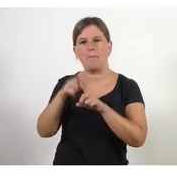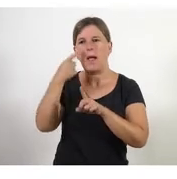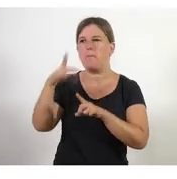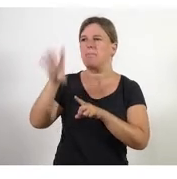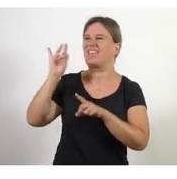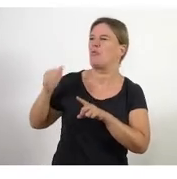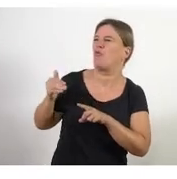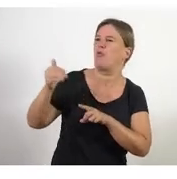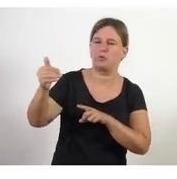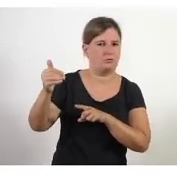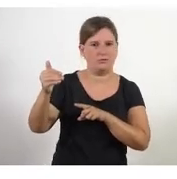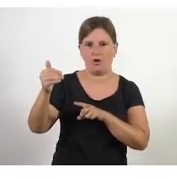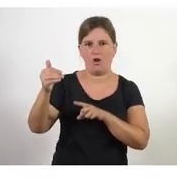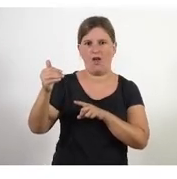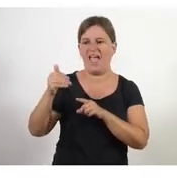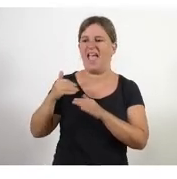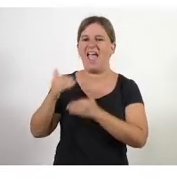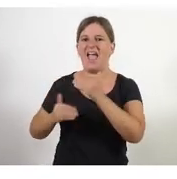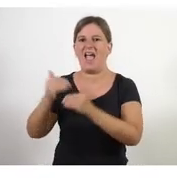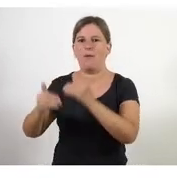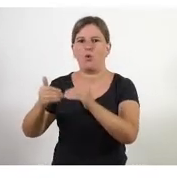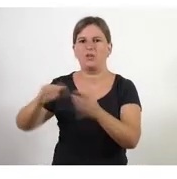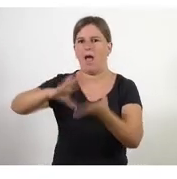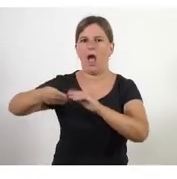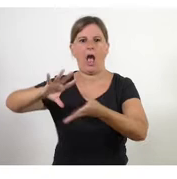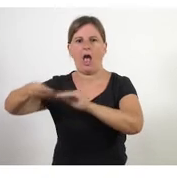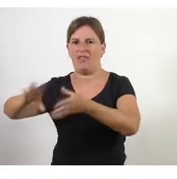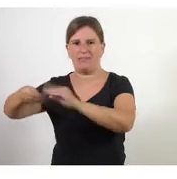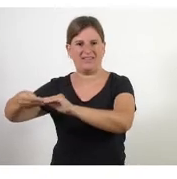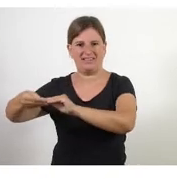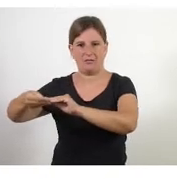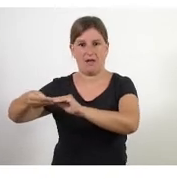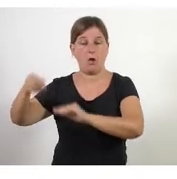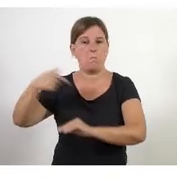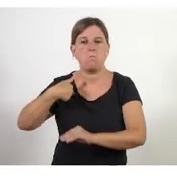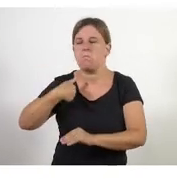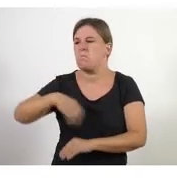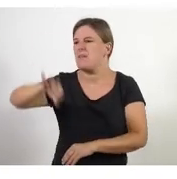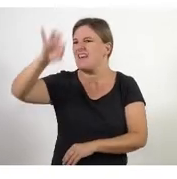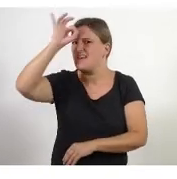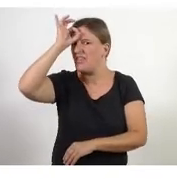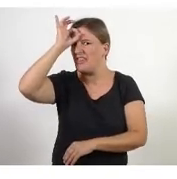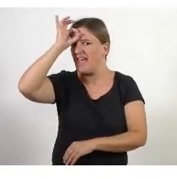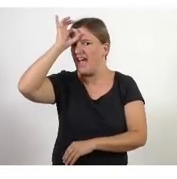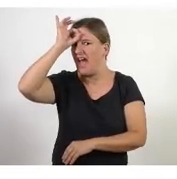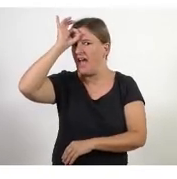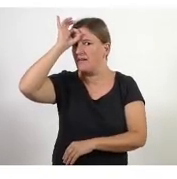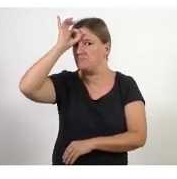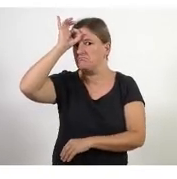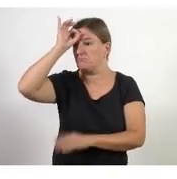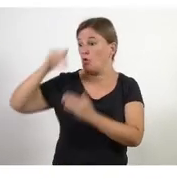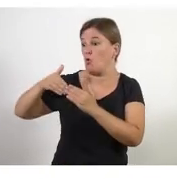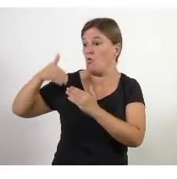és una gestió evolutiva i adaptativa no tenim ni idea de com estarem al